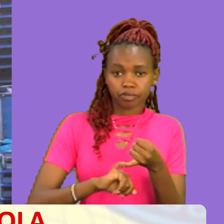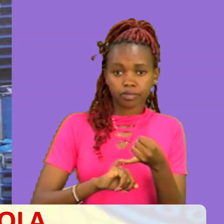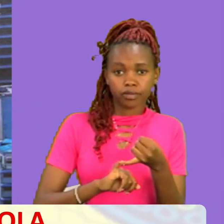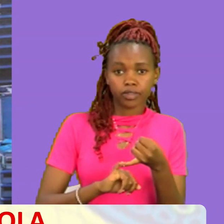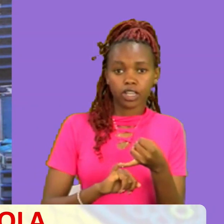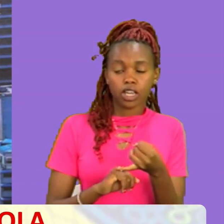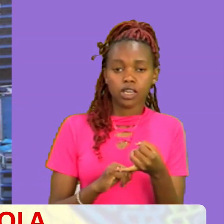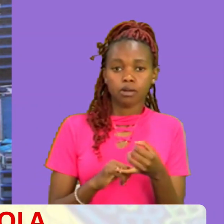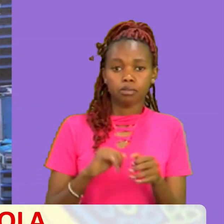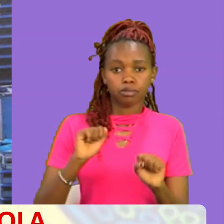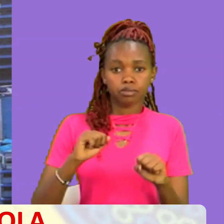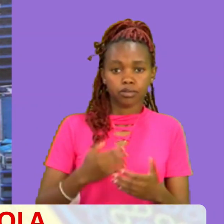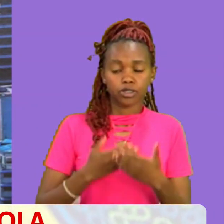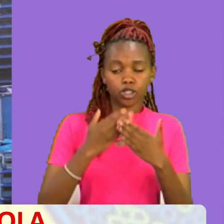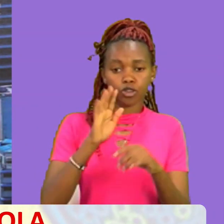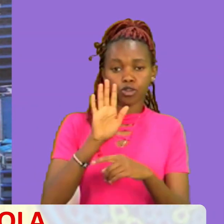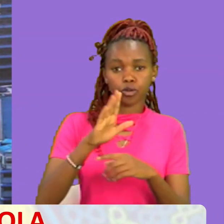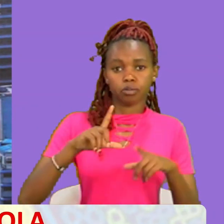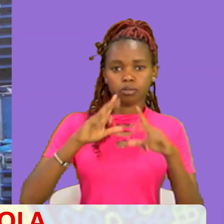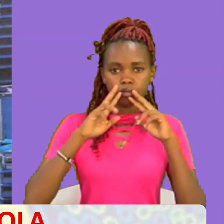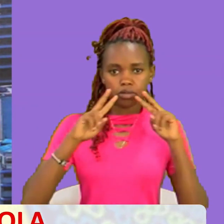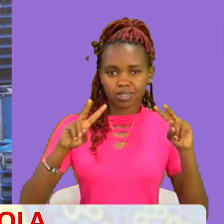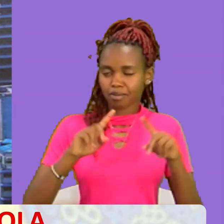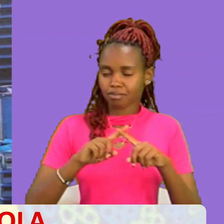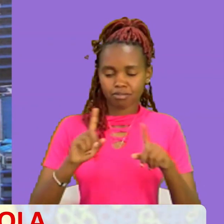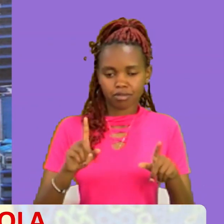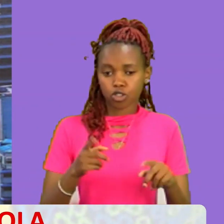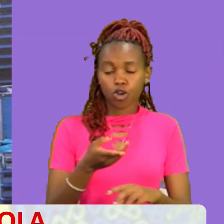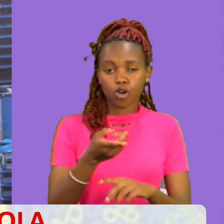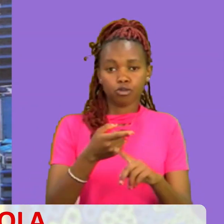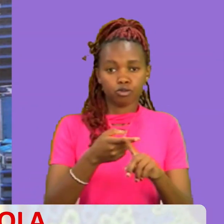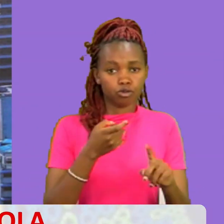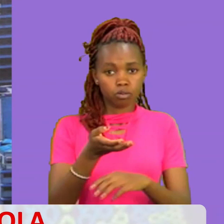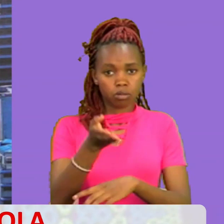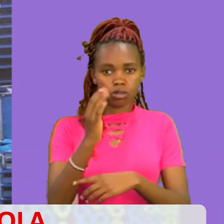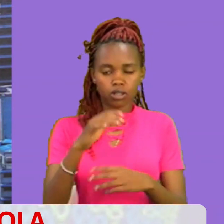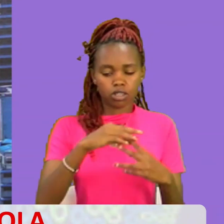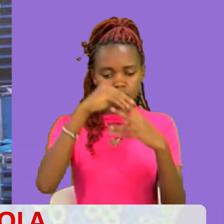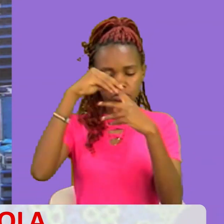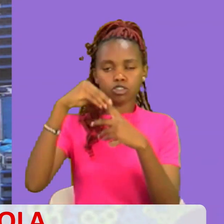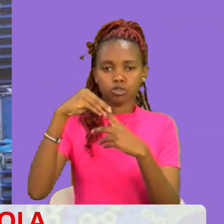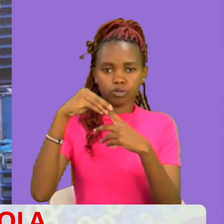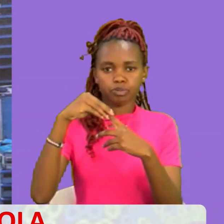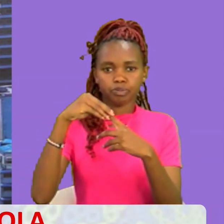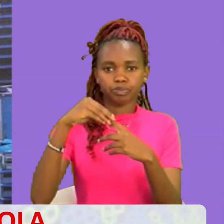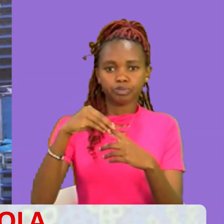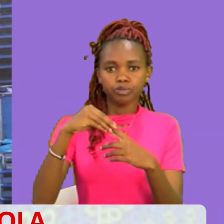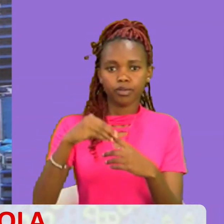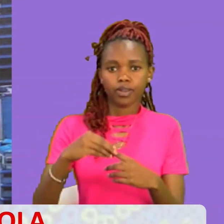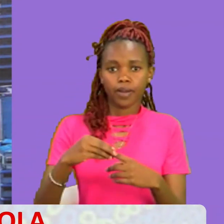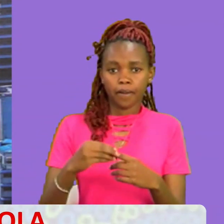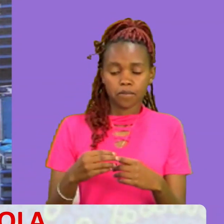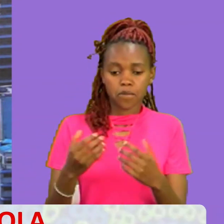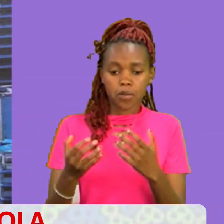mungu Na munapokuwa na amani dana nyumba Munapokuwa na amani dana nyumba Munapokuwa na amani ya tandani Dane katika kazi ini Ni